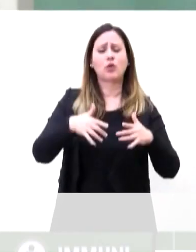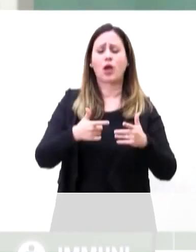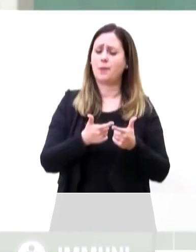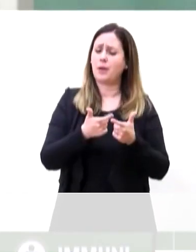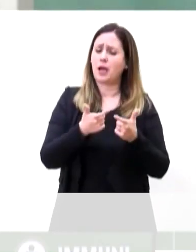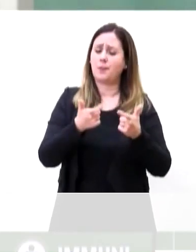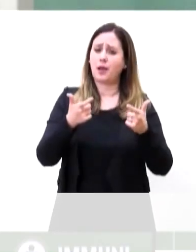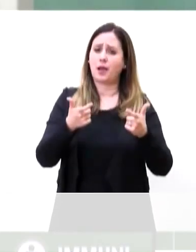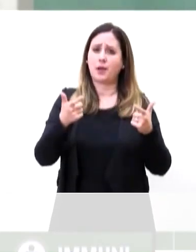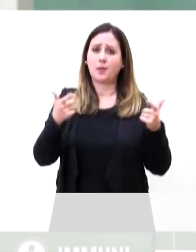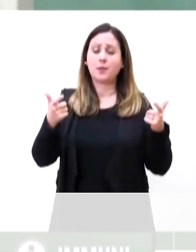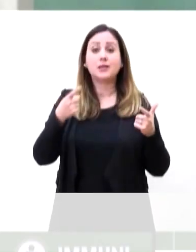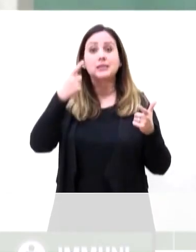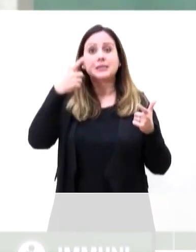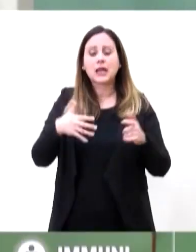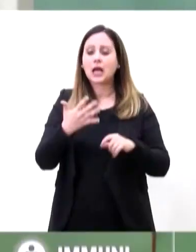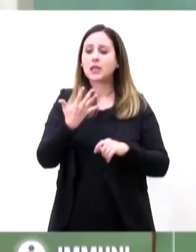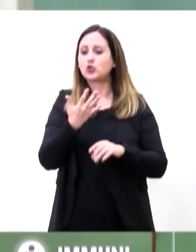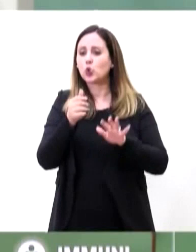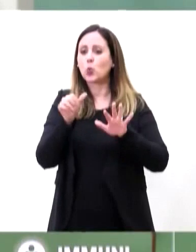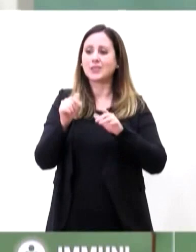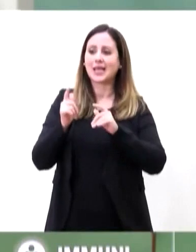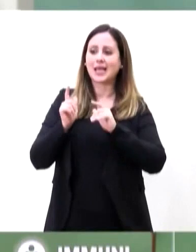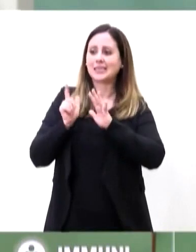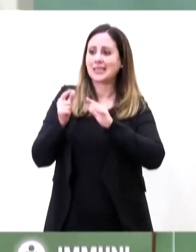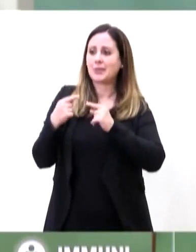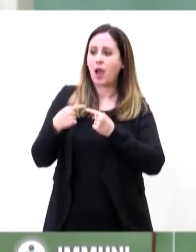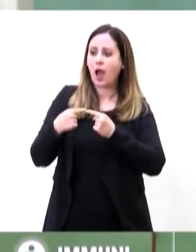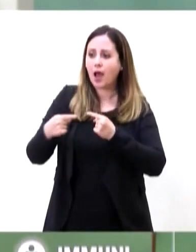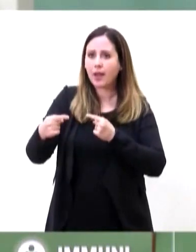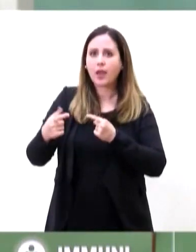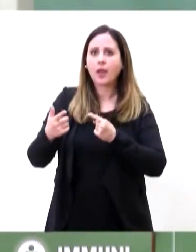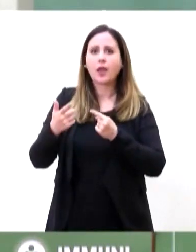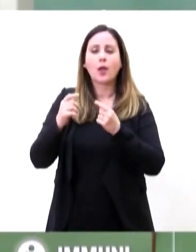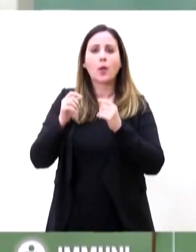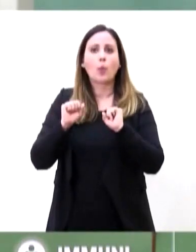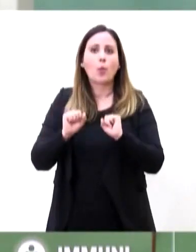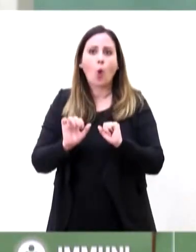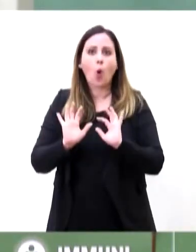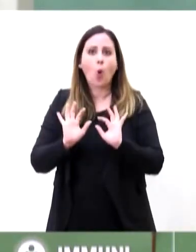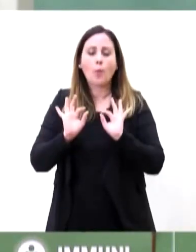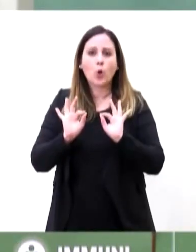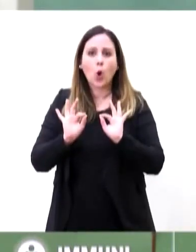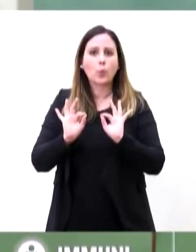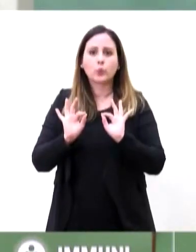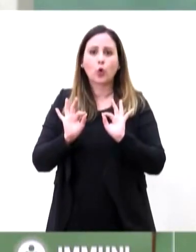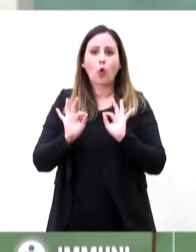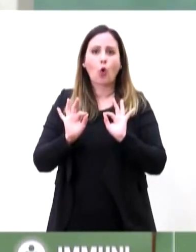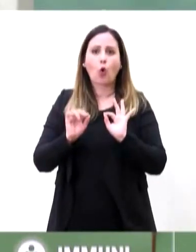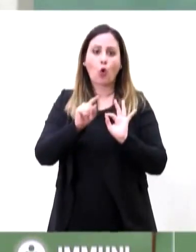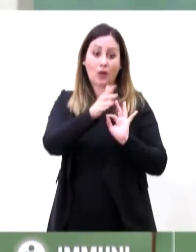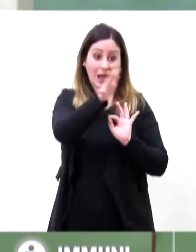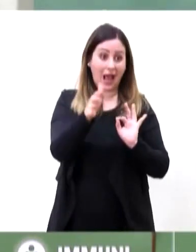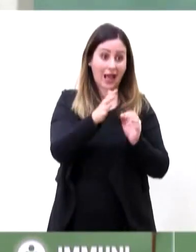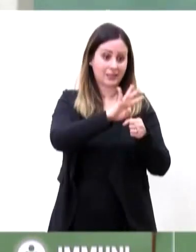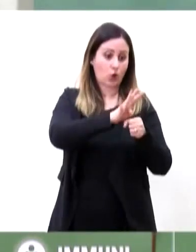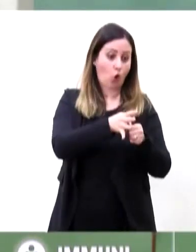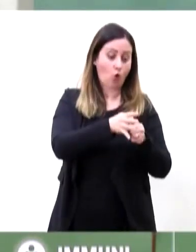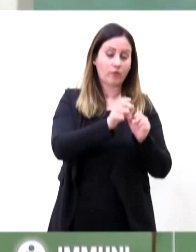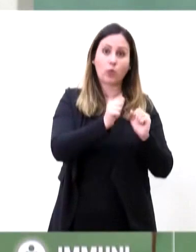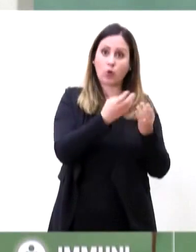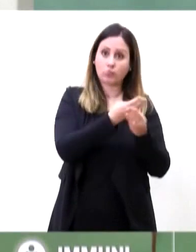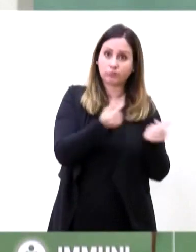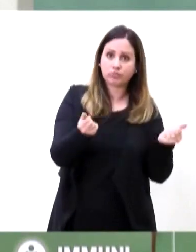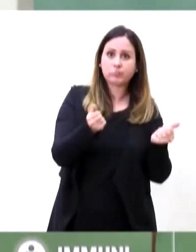sappiamo che nell'arco di 5 o 6 settimane potrebbe sostituire completamente o quasi l'altro virus